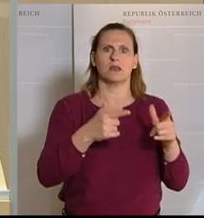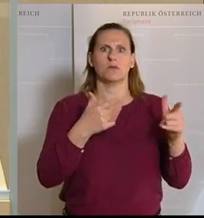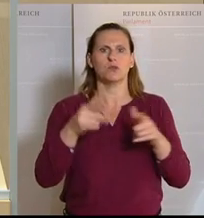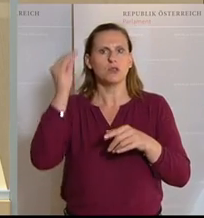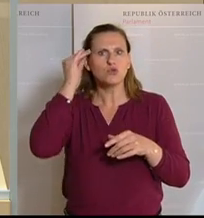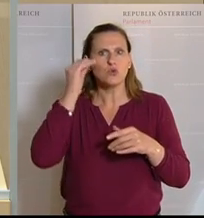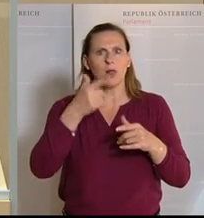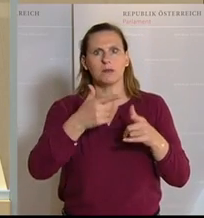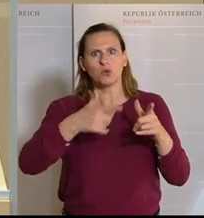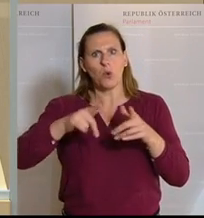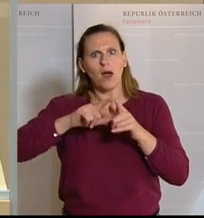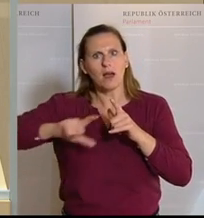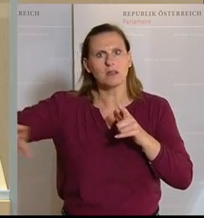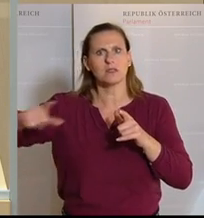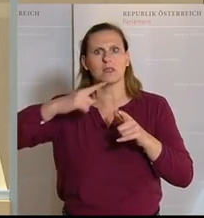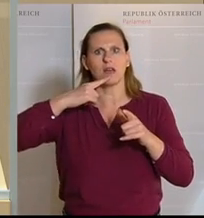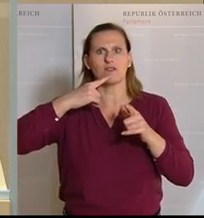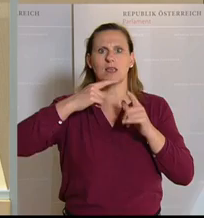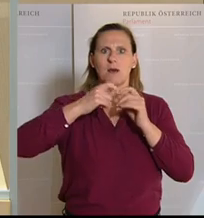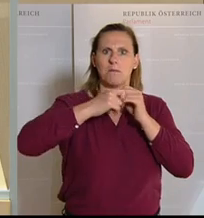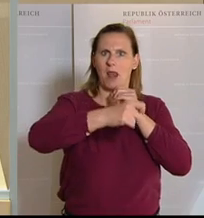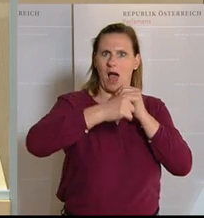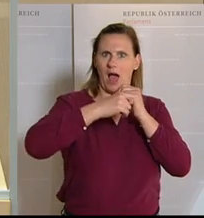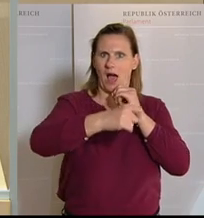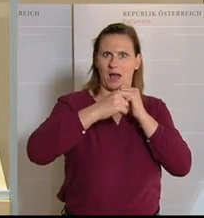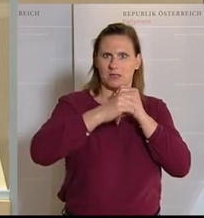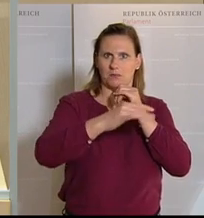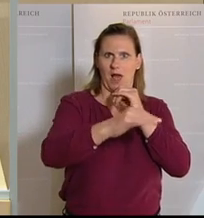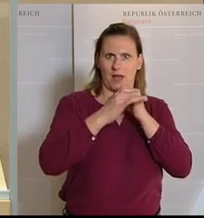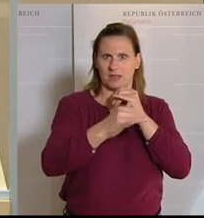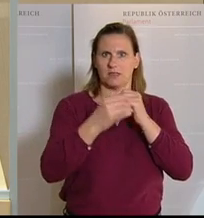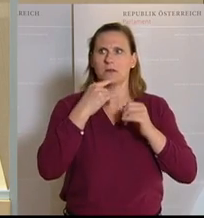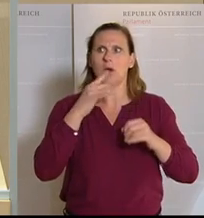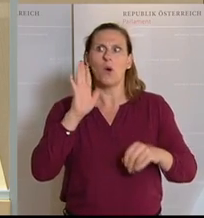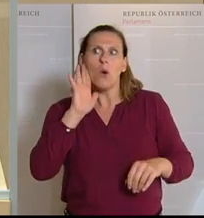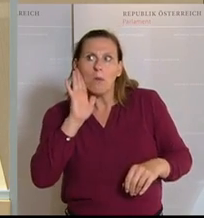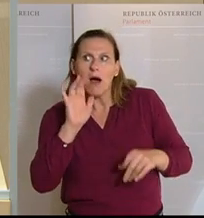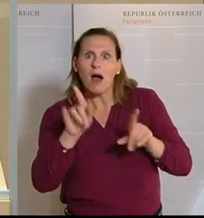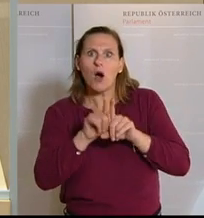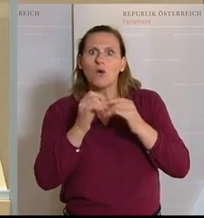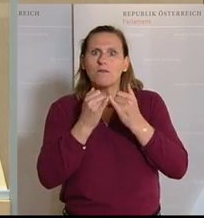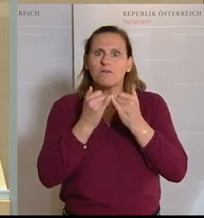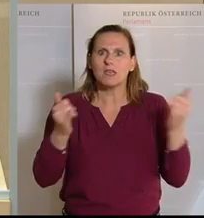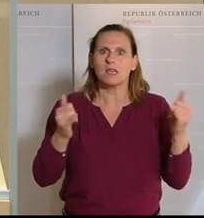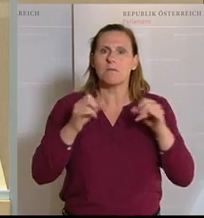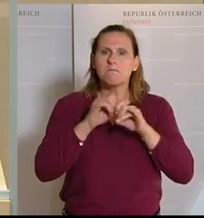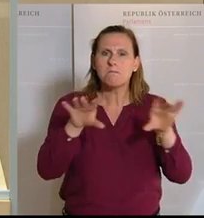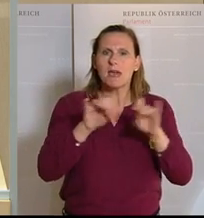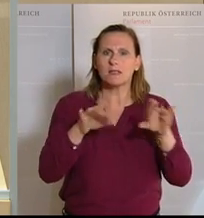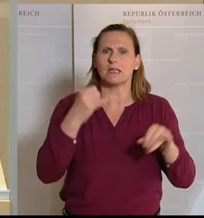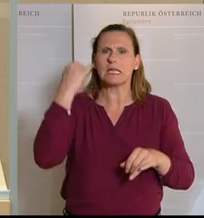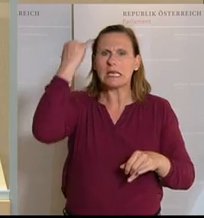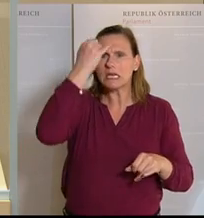zu Orchestern. Ich rede von Blasinstrumenten. Immer wieder höre ich in Diskussionen, auch in Medien, den weit verbreiteten